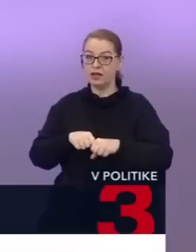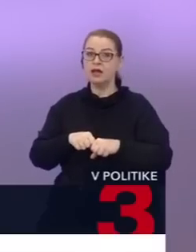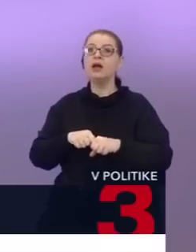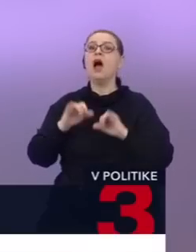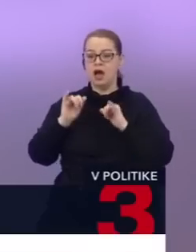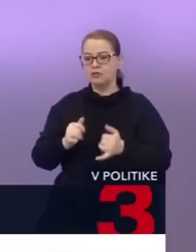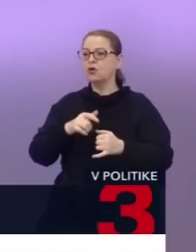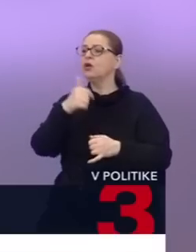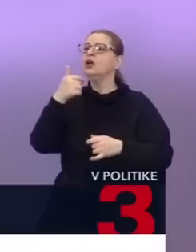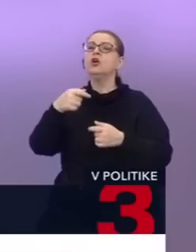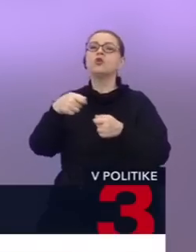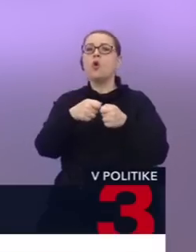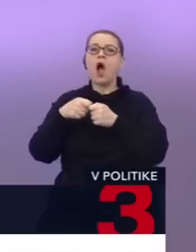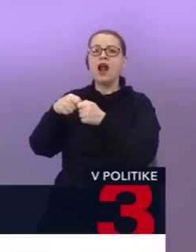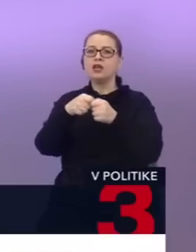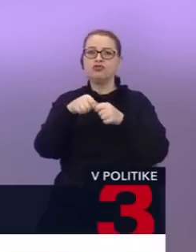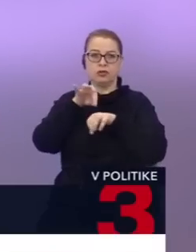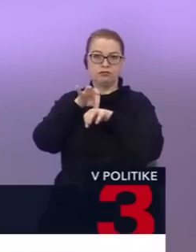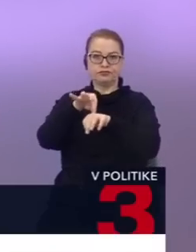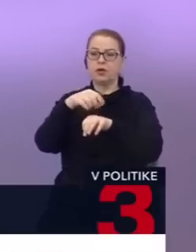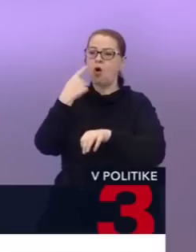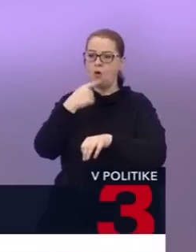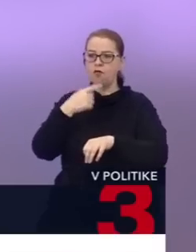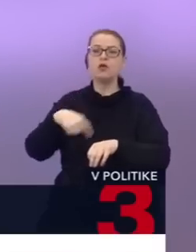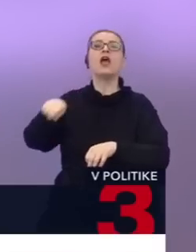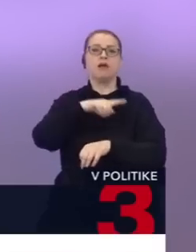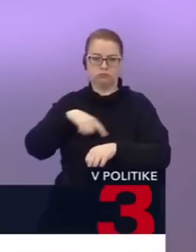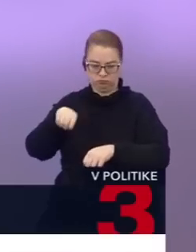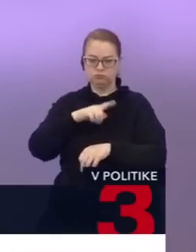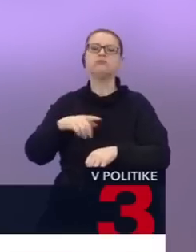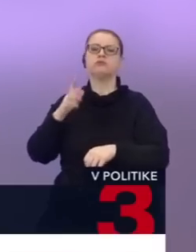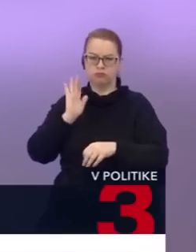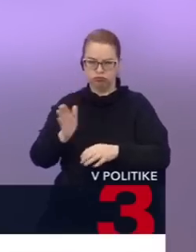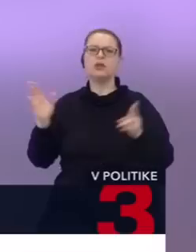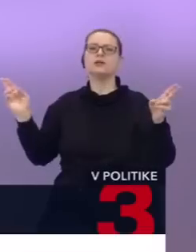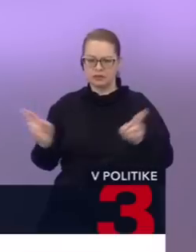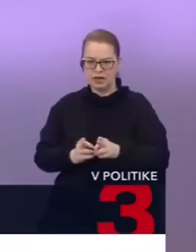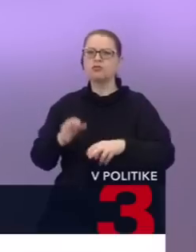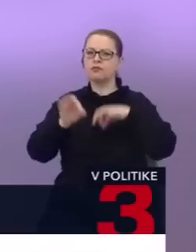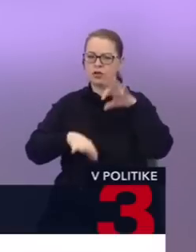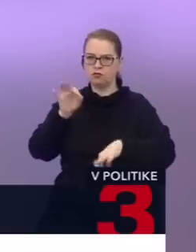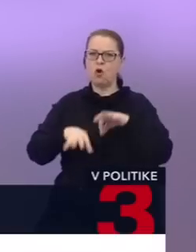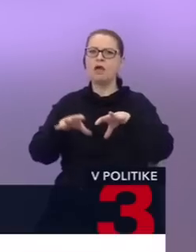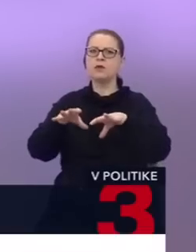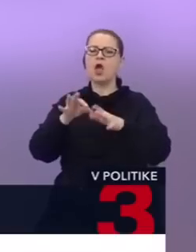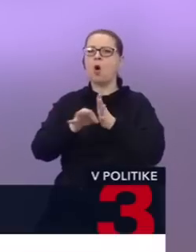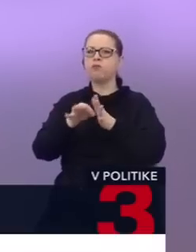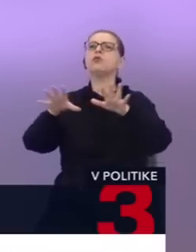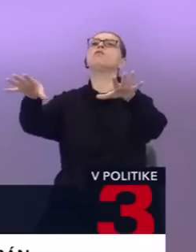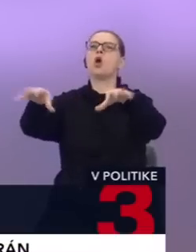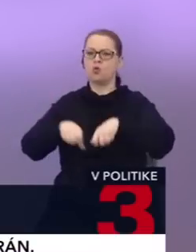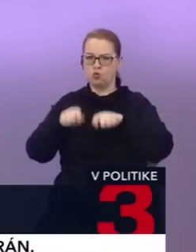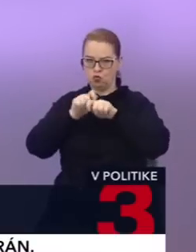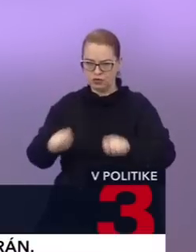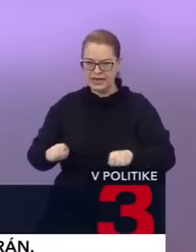jednotlivých koaličných lídrov by mal byť prienik na tom, že teda bude sa skracovať volebné obdobie uznesením. Čiže